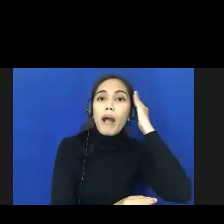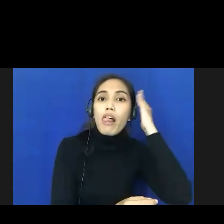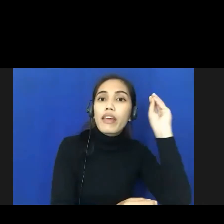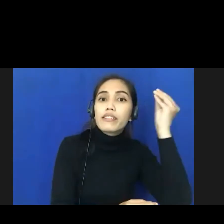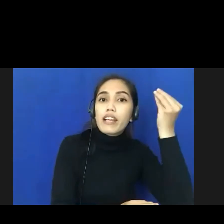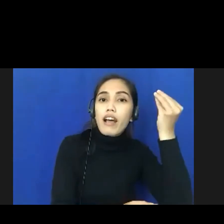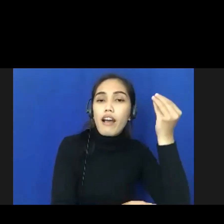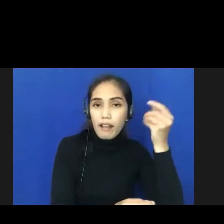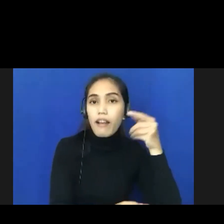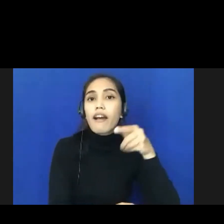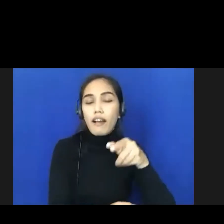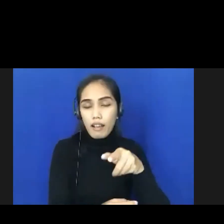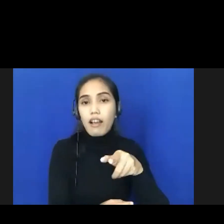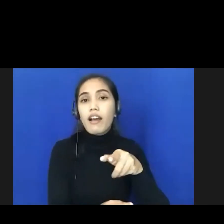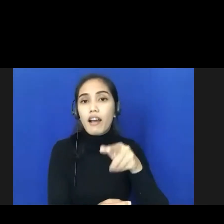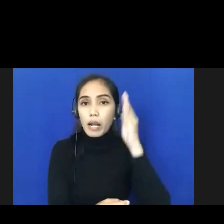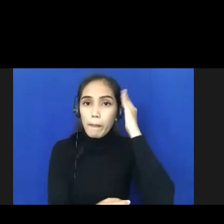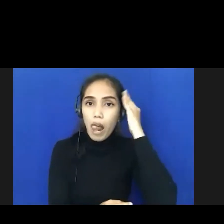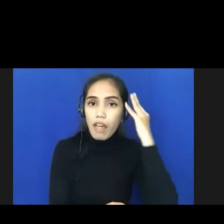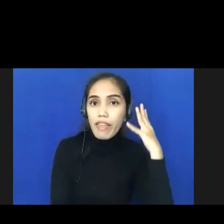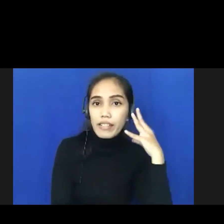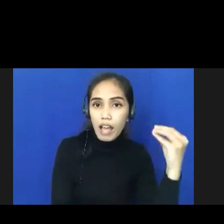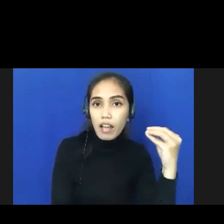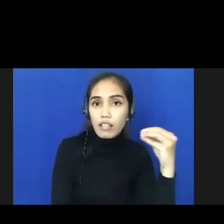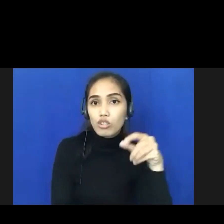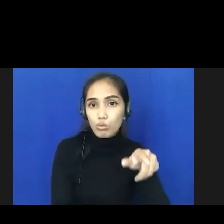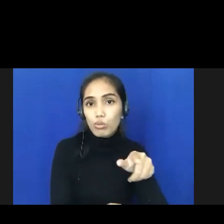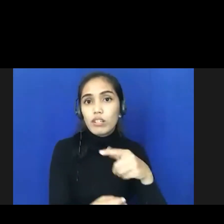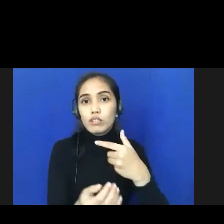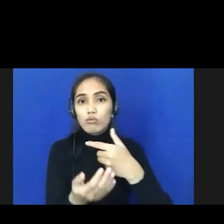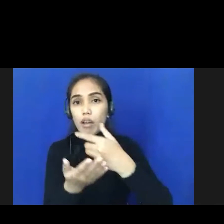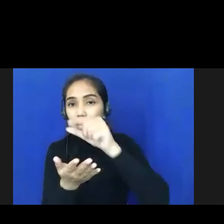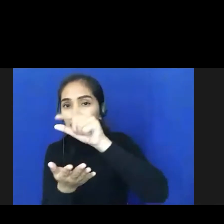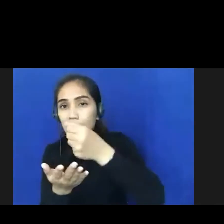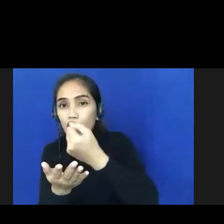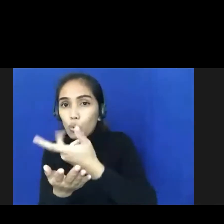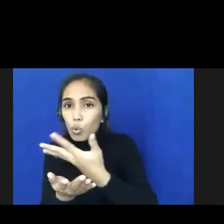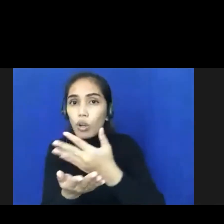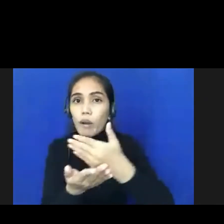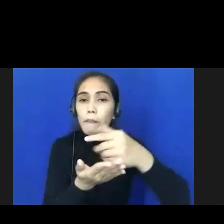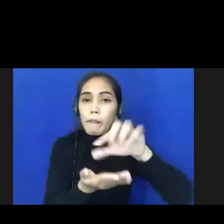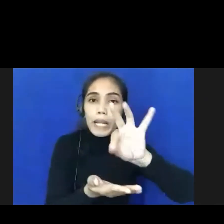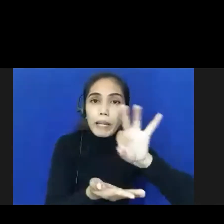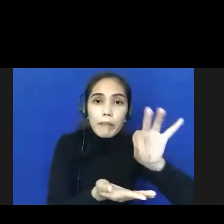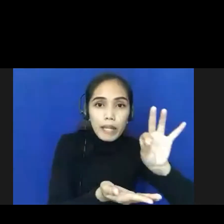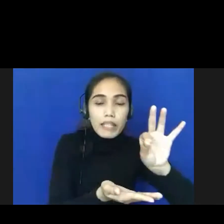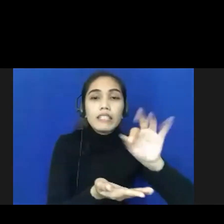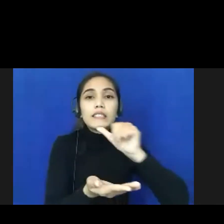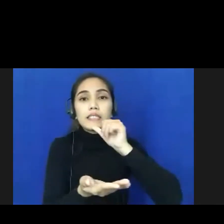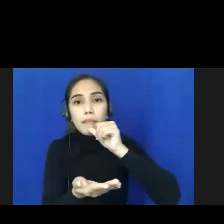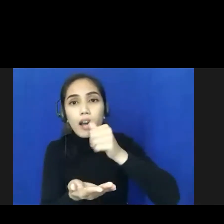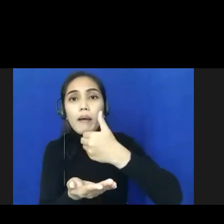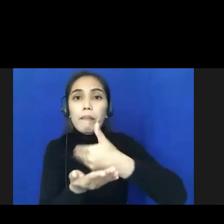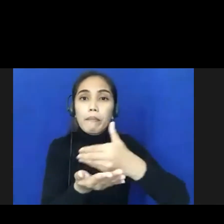untuk menghitung memilah atau memilih dalam hal mana yang menjadi pemberian makanan